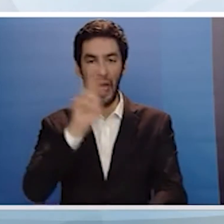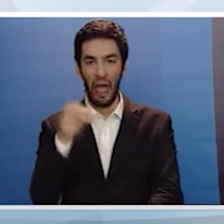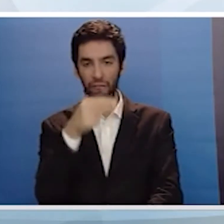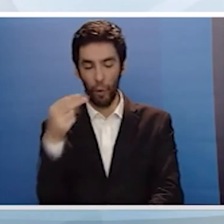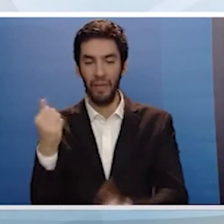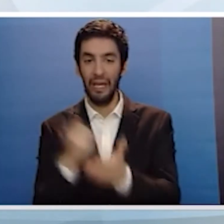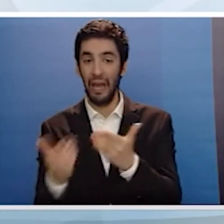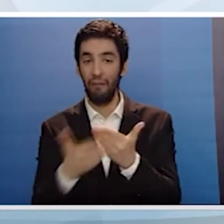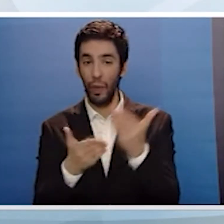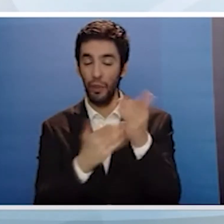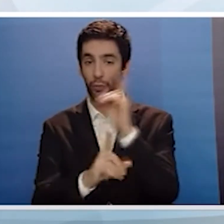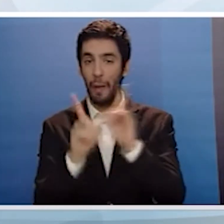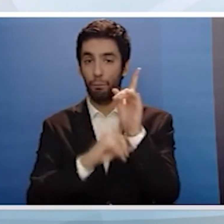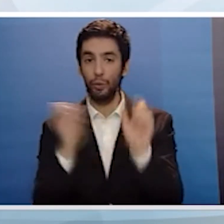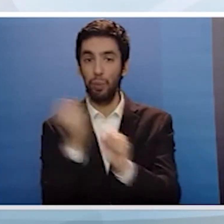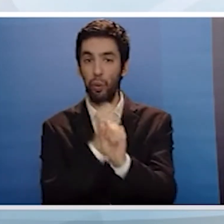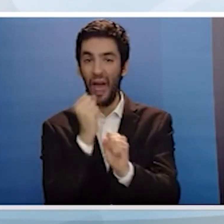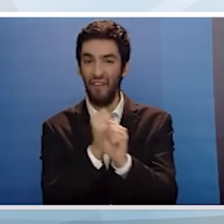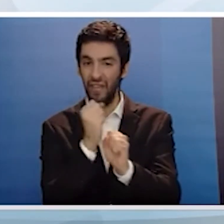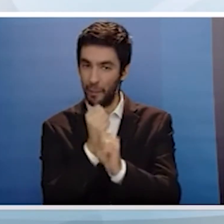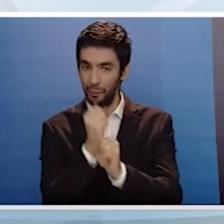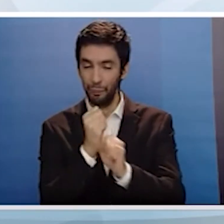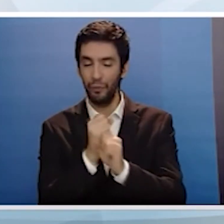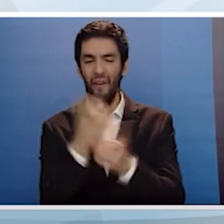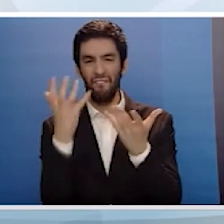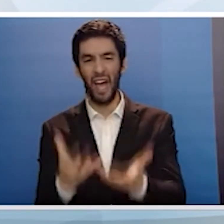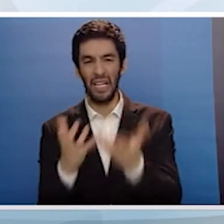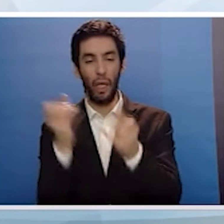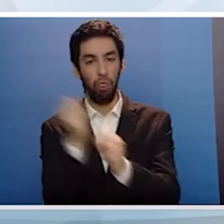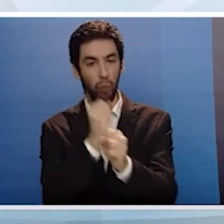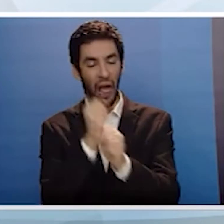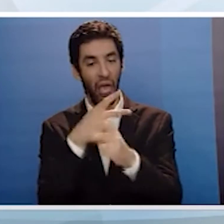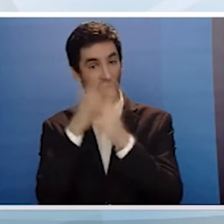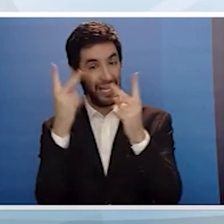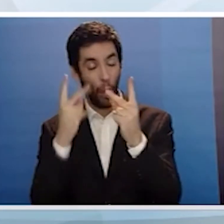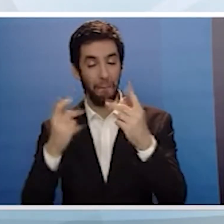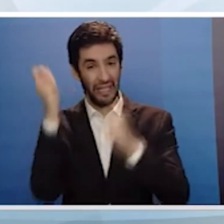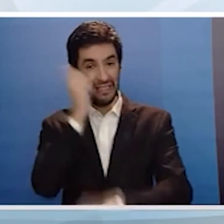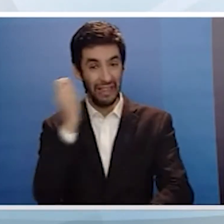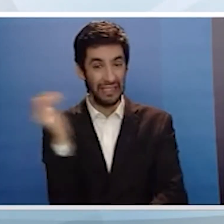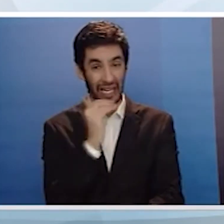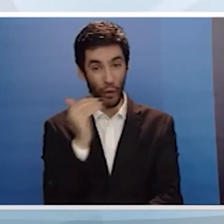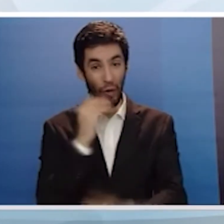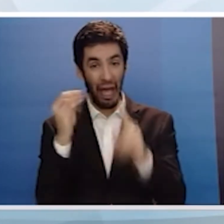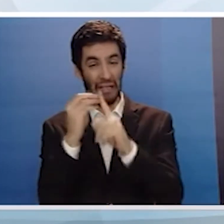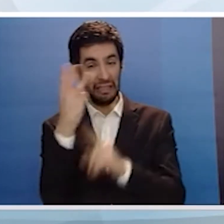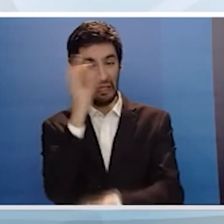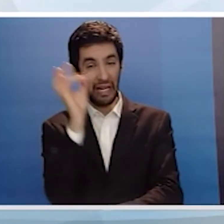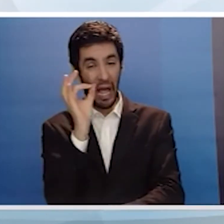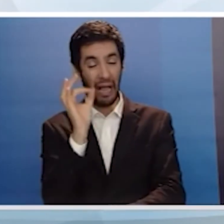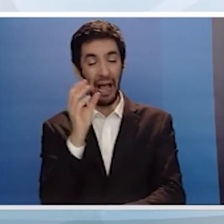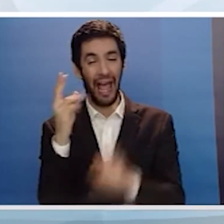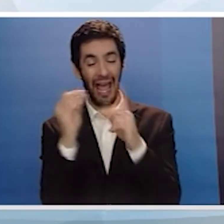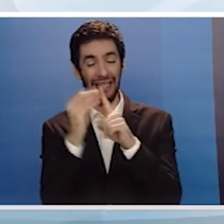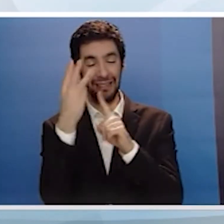εργαζομένων σε βαριά επικίνδυνα και αθληγινά επαγγέλματα να γίνεται στην ηλικία των 63 χρόνων χωρίς την αποκοπή του 12%